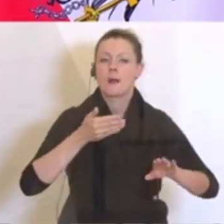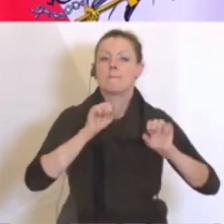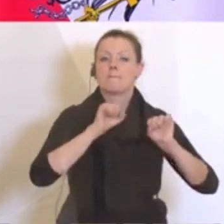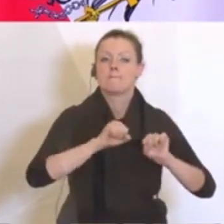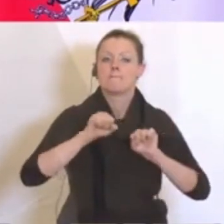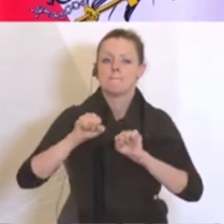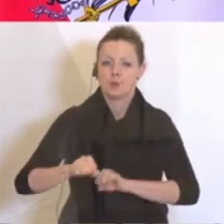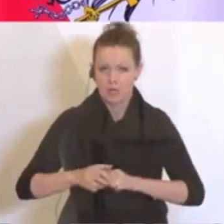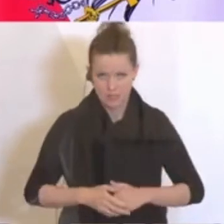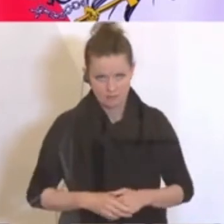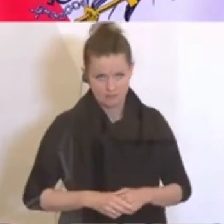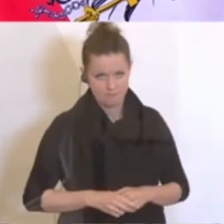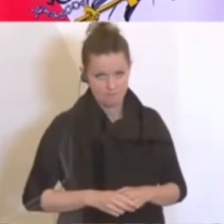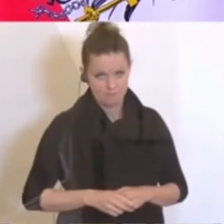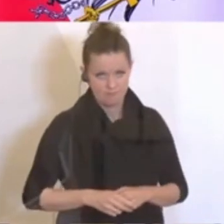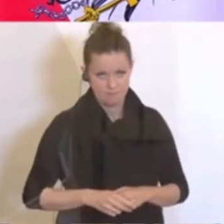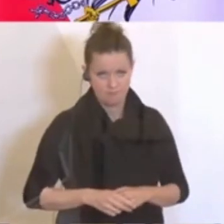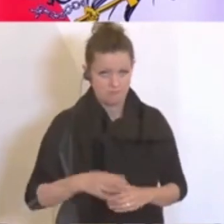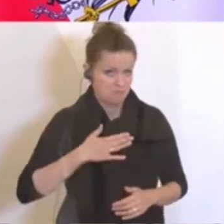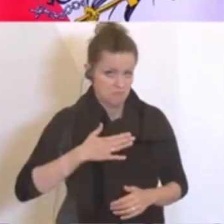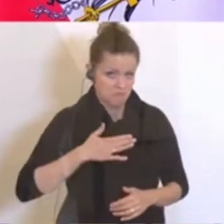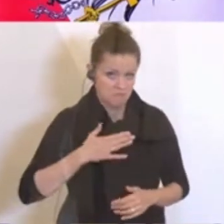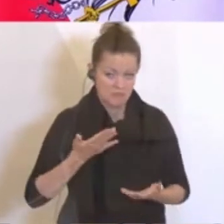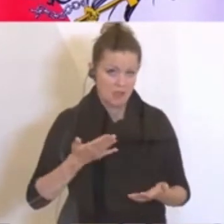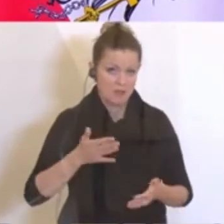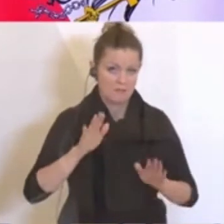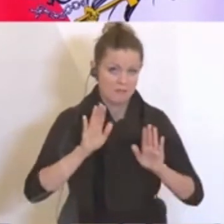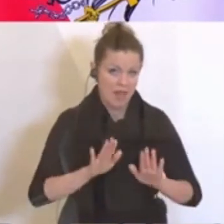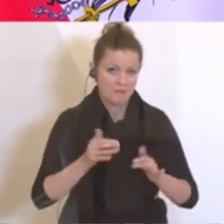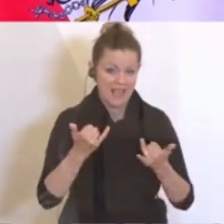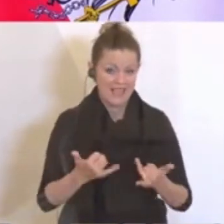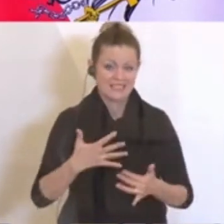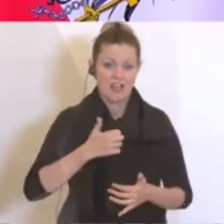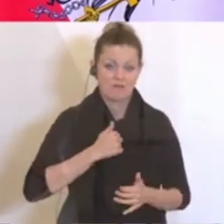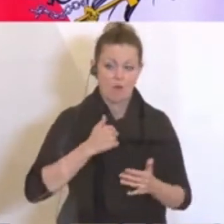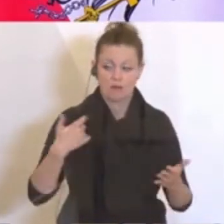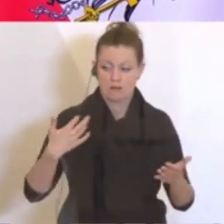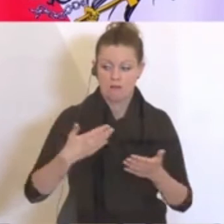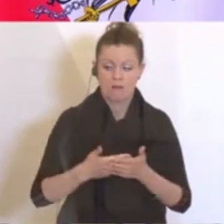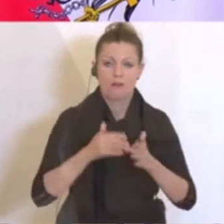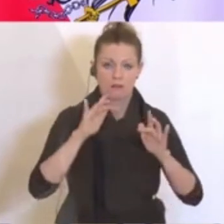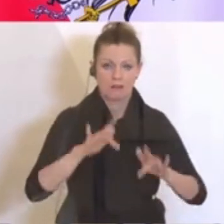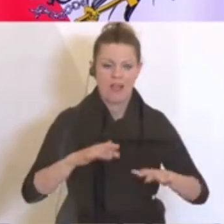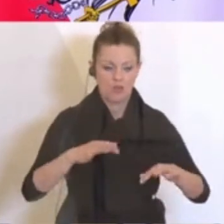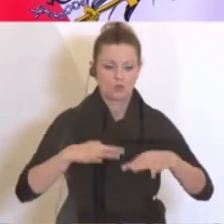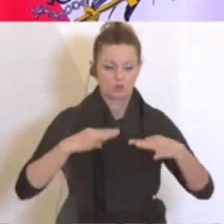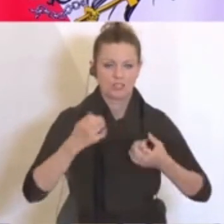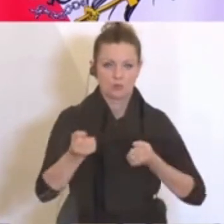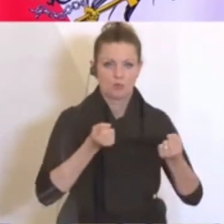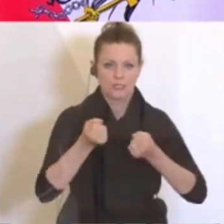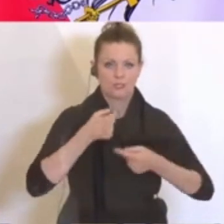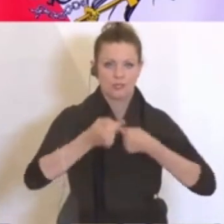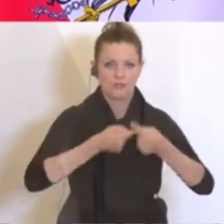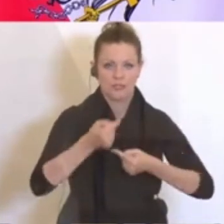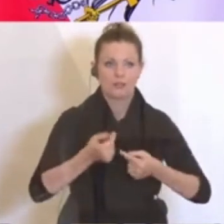ermöglichen kann. Es bleibt ja dabei, weil wir so erfolgreich waren in der gesundheitspolitischen Entwicklung,